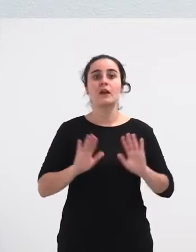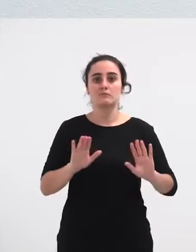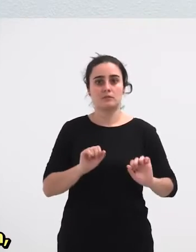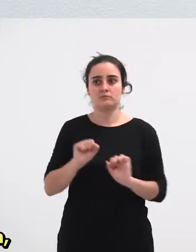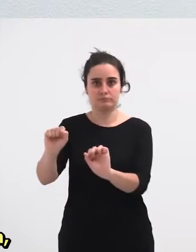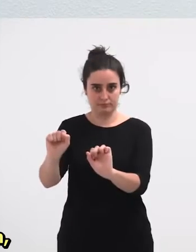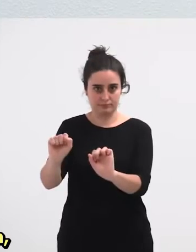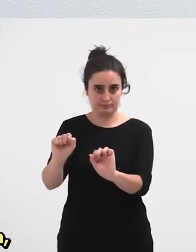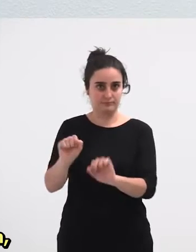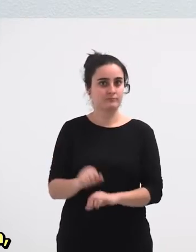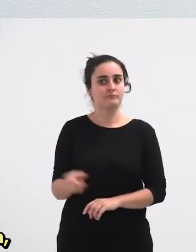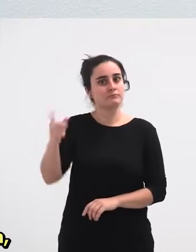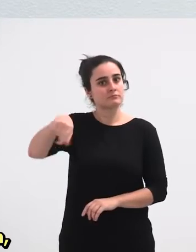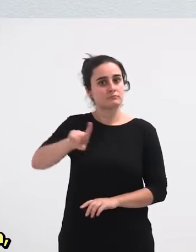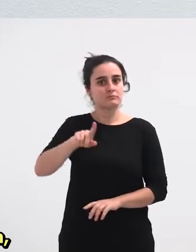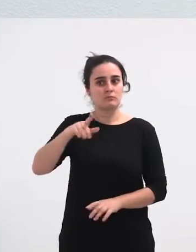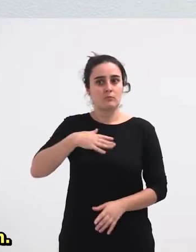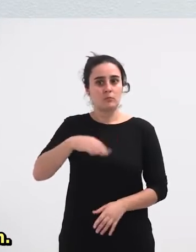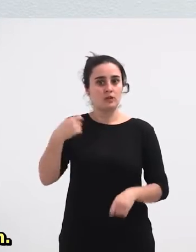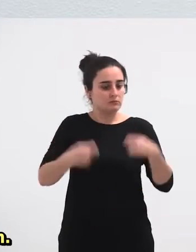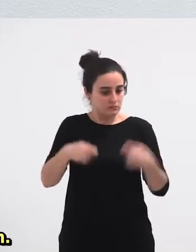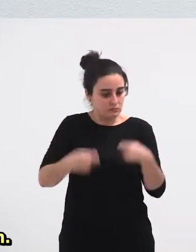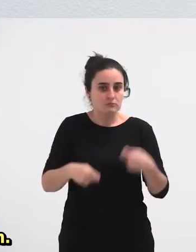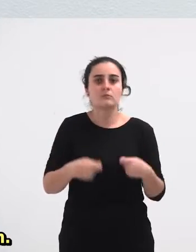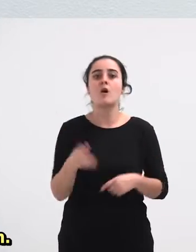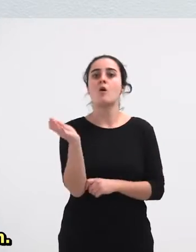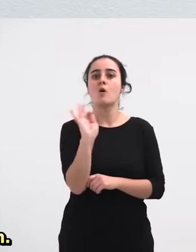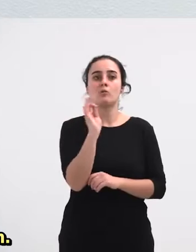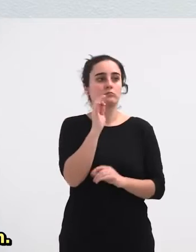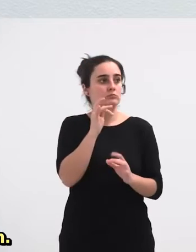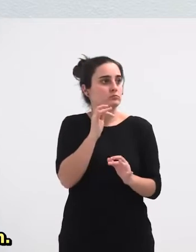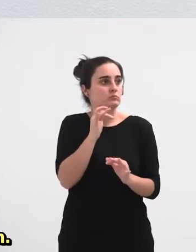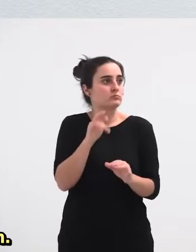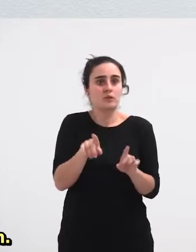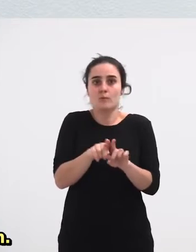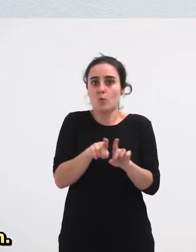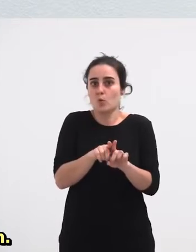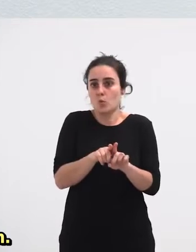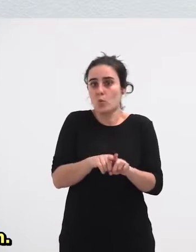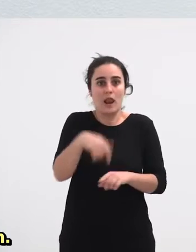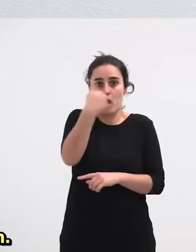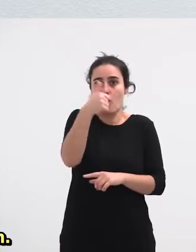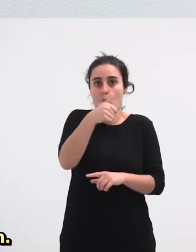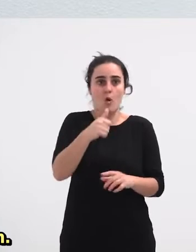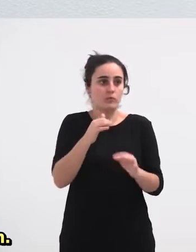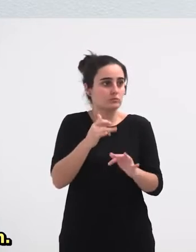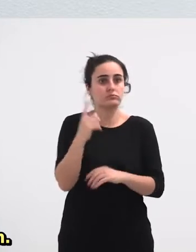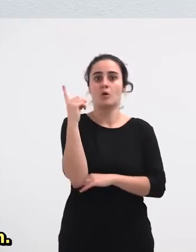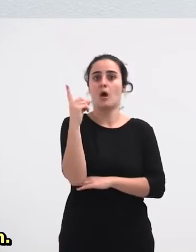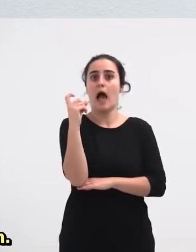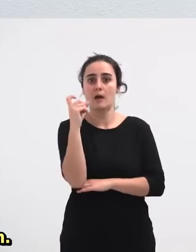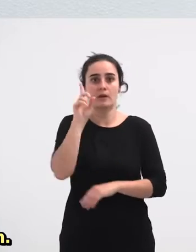ieten utxe Aiek bakarrik dan borra joan naizuten Aiek bezala txirula joan naizuten Dan borra edo armekin